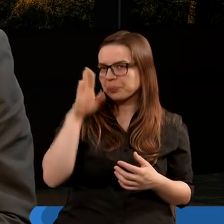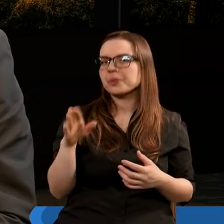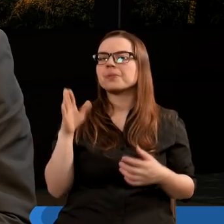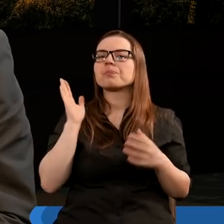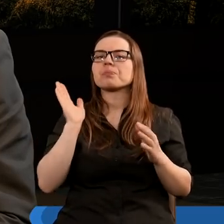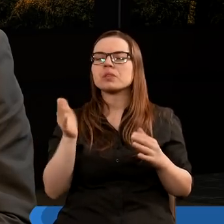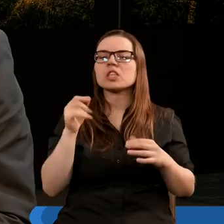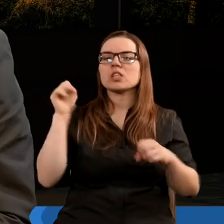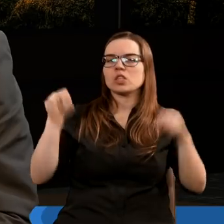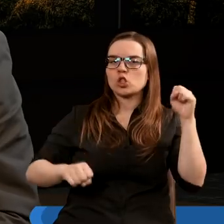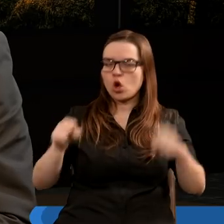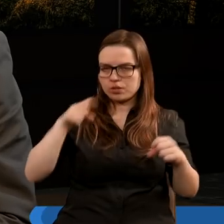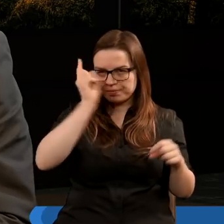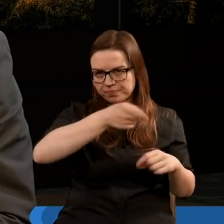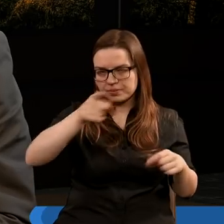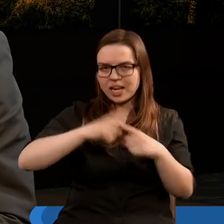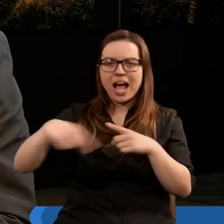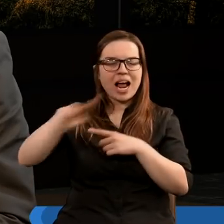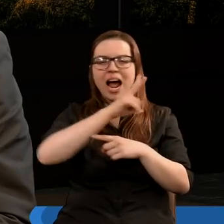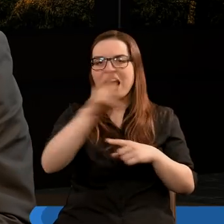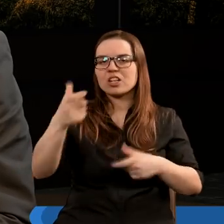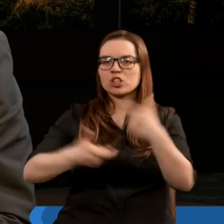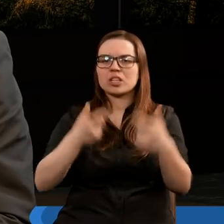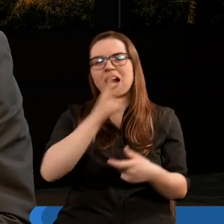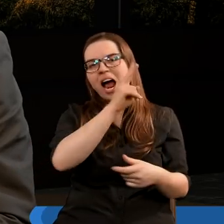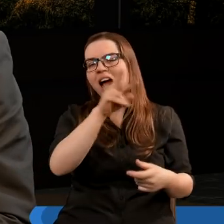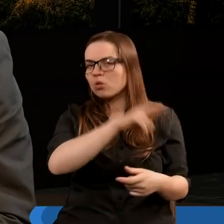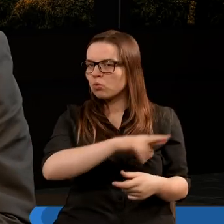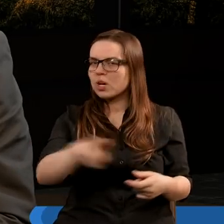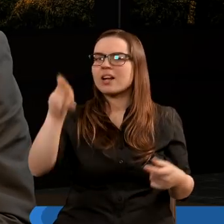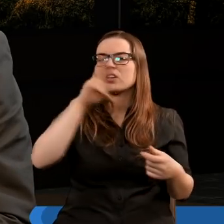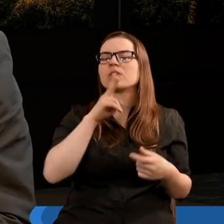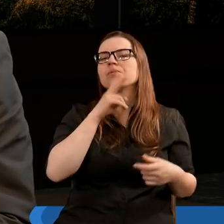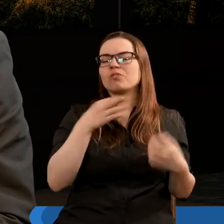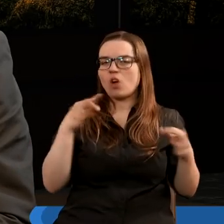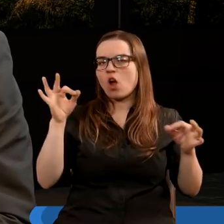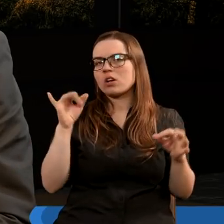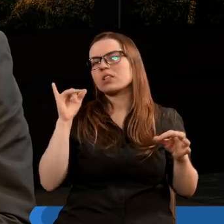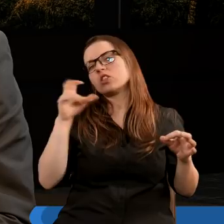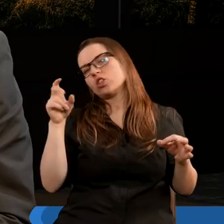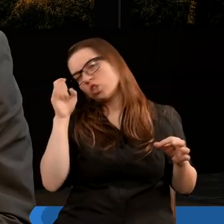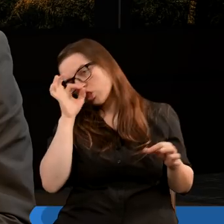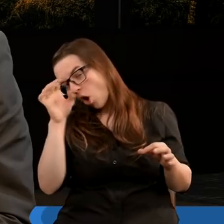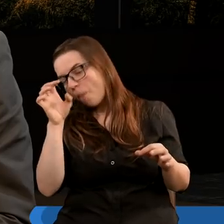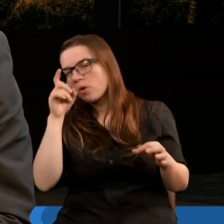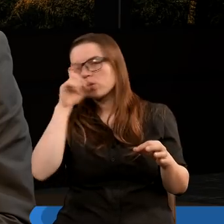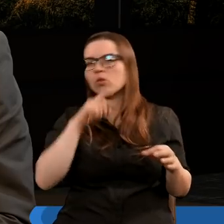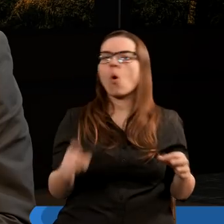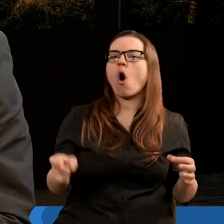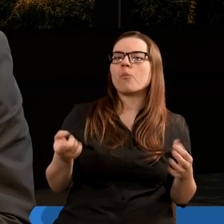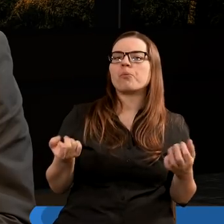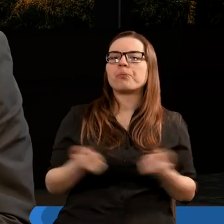bowiem odbędzie sąd nad każdym czynem, nad każdą rzeczą tajną, czy dobrą,